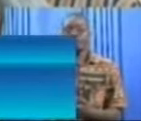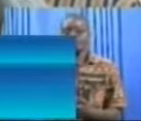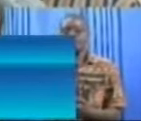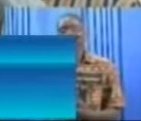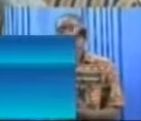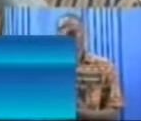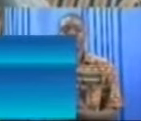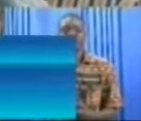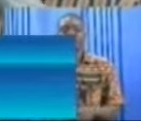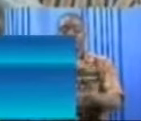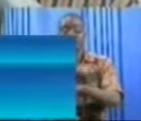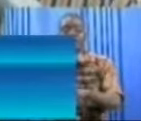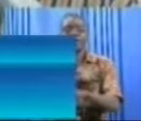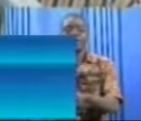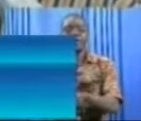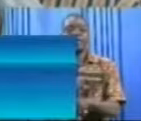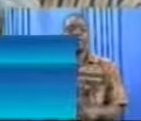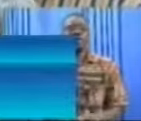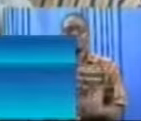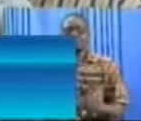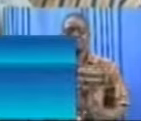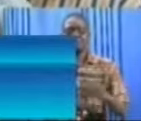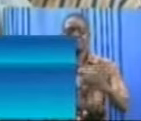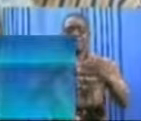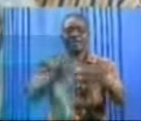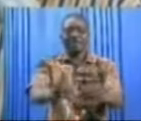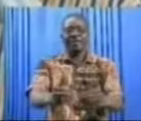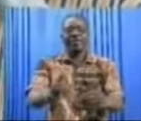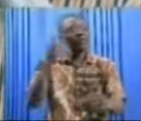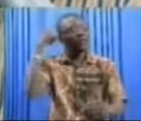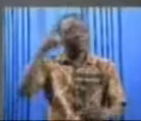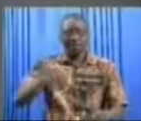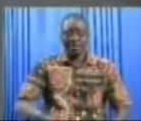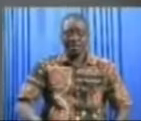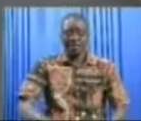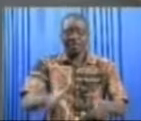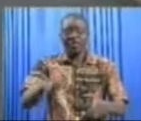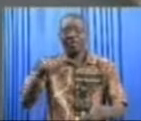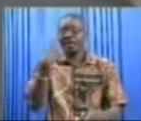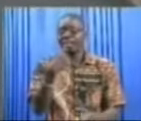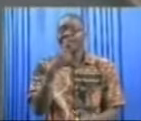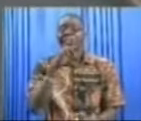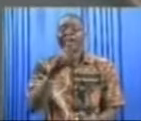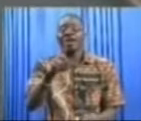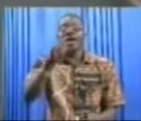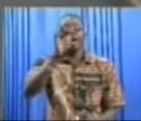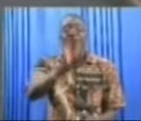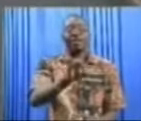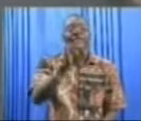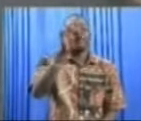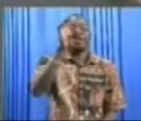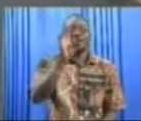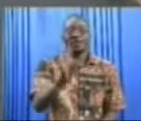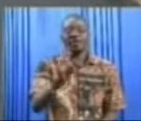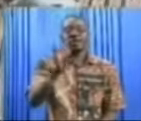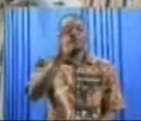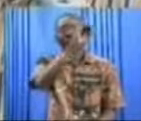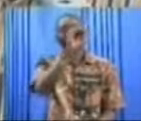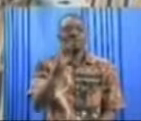et nous avons un avancement linéaire de la chaussée qui est de 87%. Donc en termes